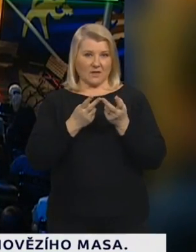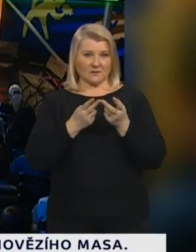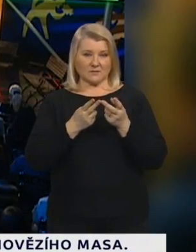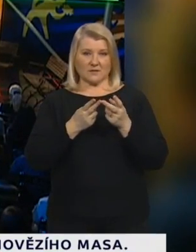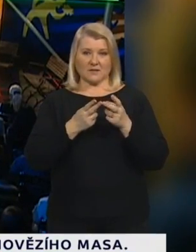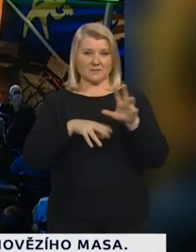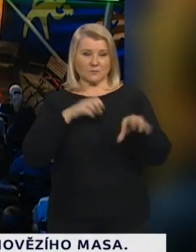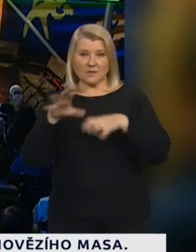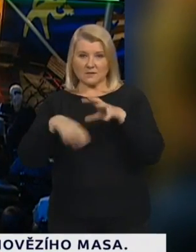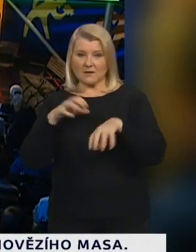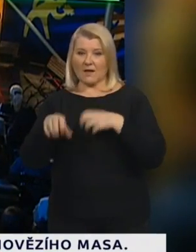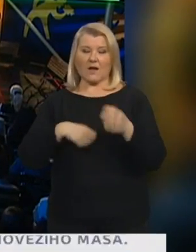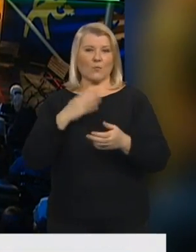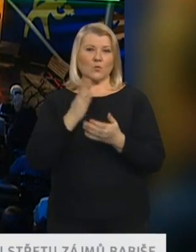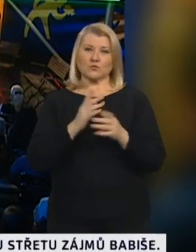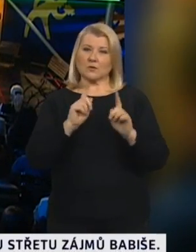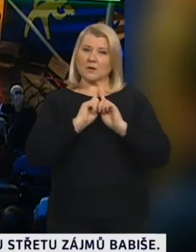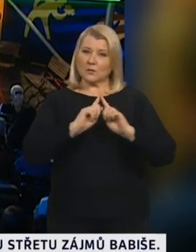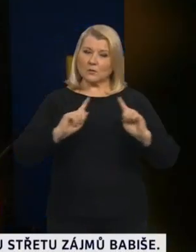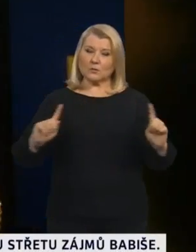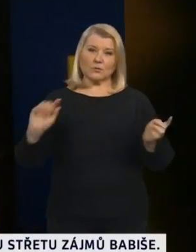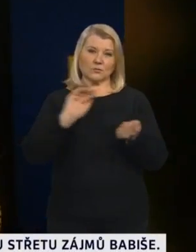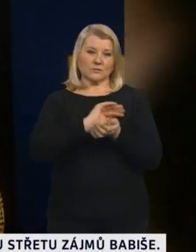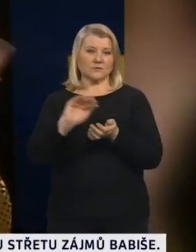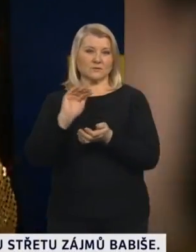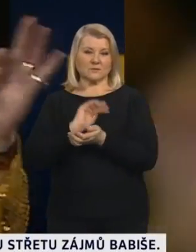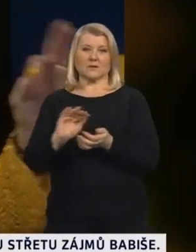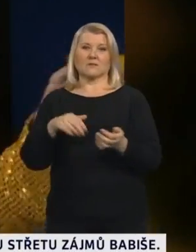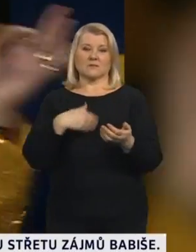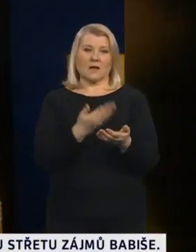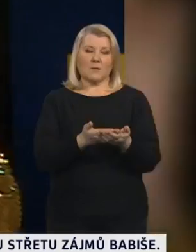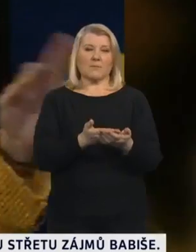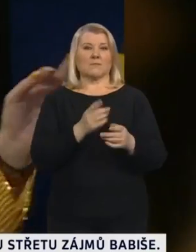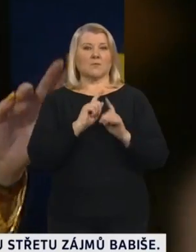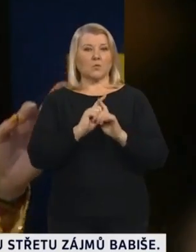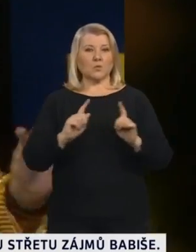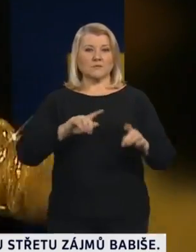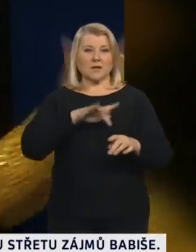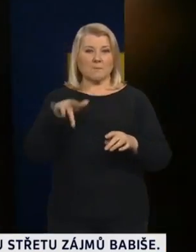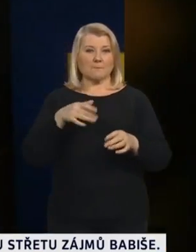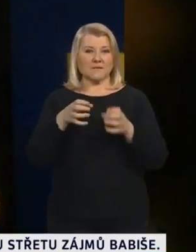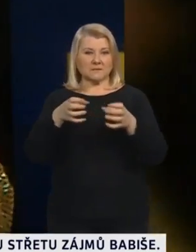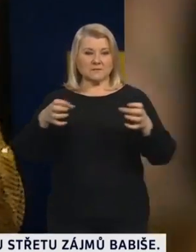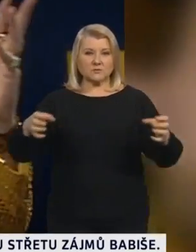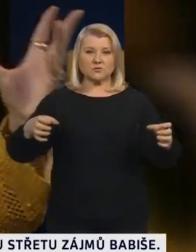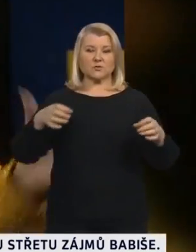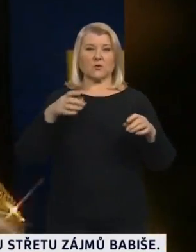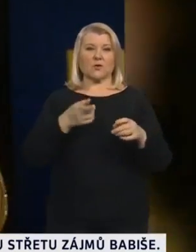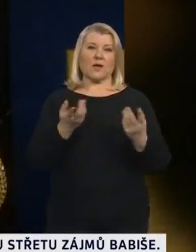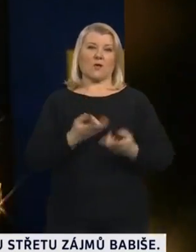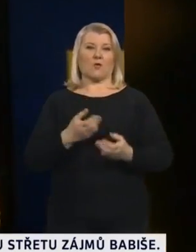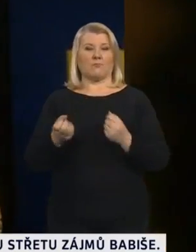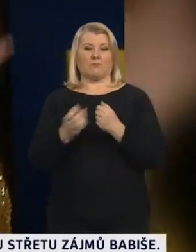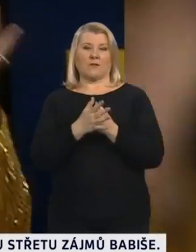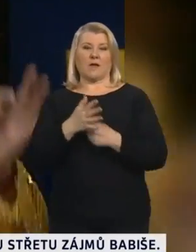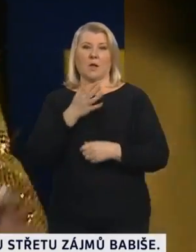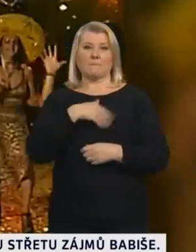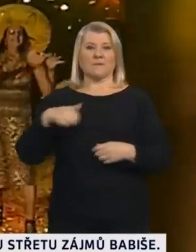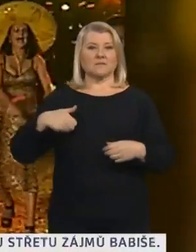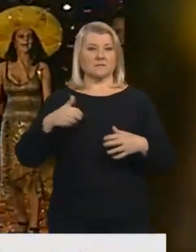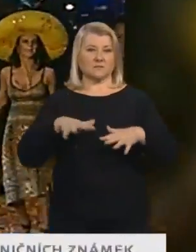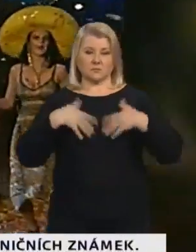různě zakládám detašovaná pracoviště ministerstva rozkoši.